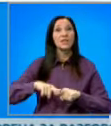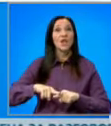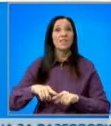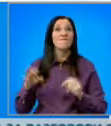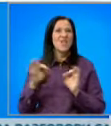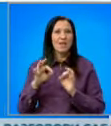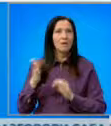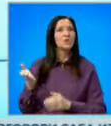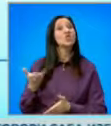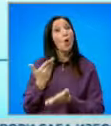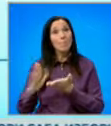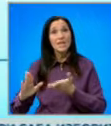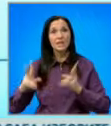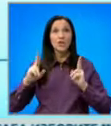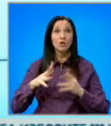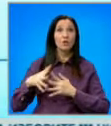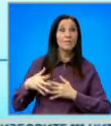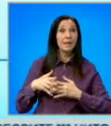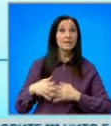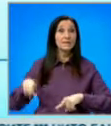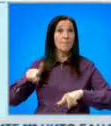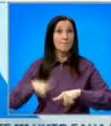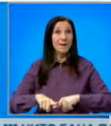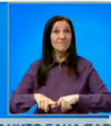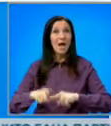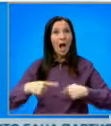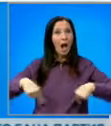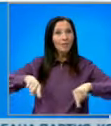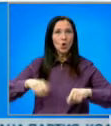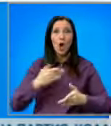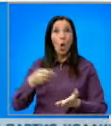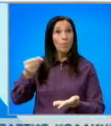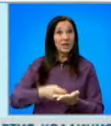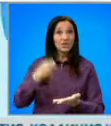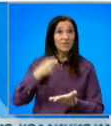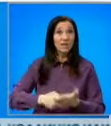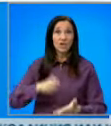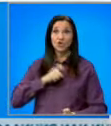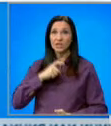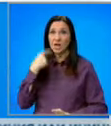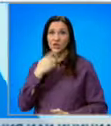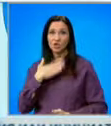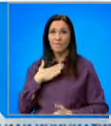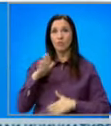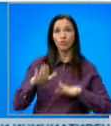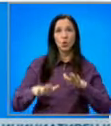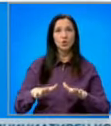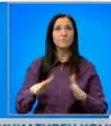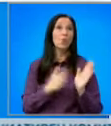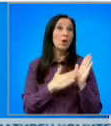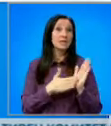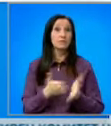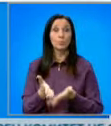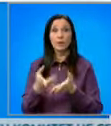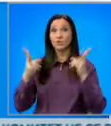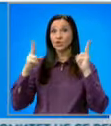биха отменили решенията. От Американската правна кантор отбелязват, че твърденията на частни лица, че имат достъп до доказателства подкрепащи